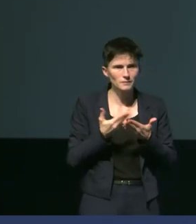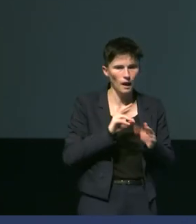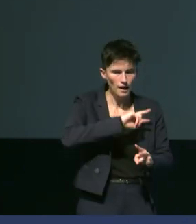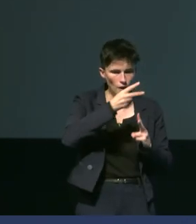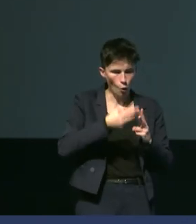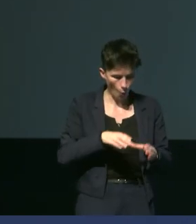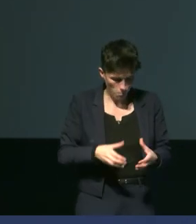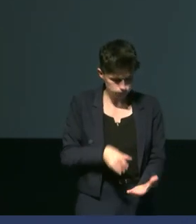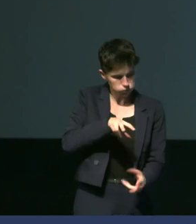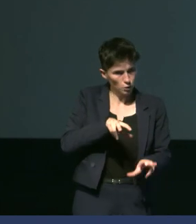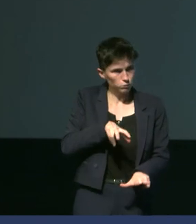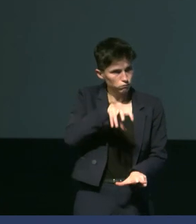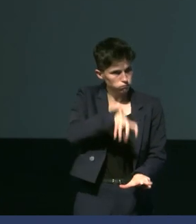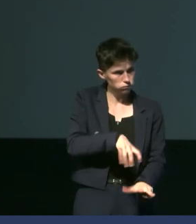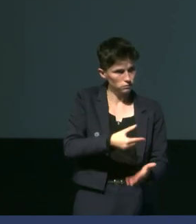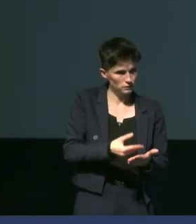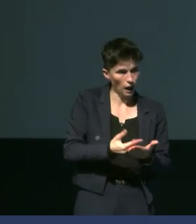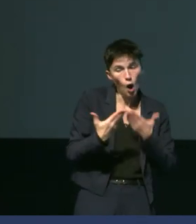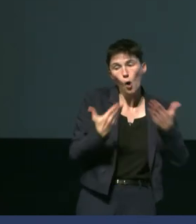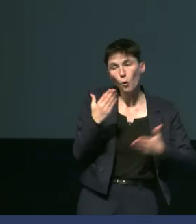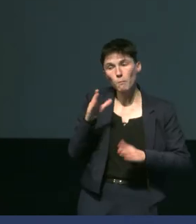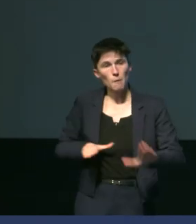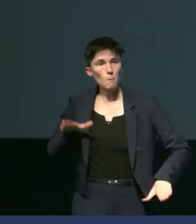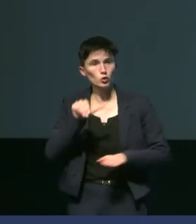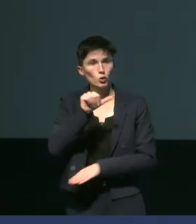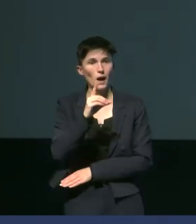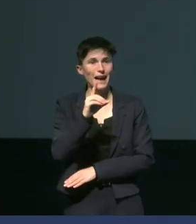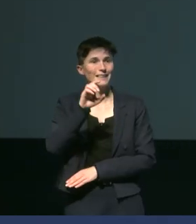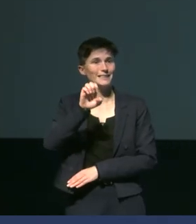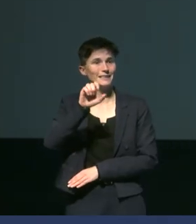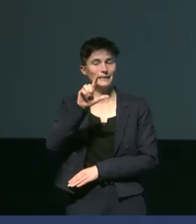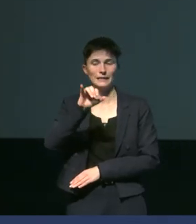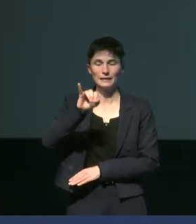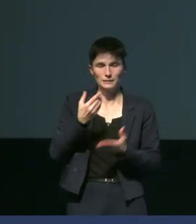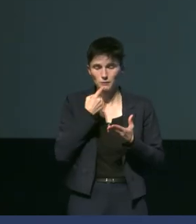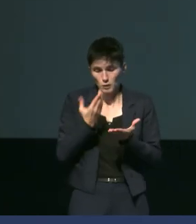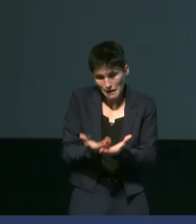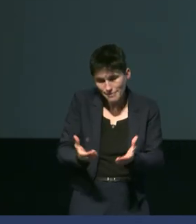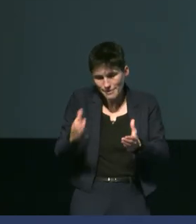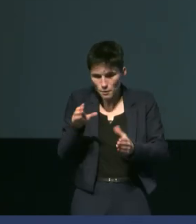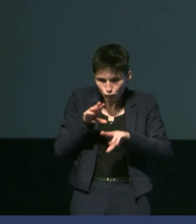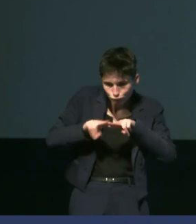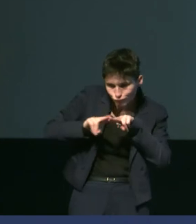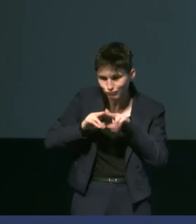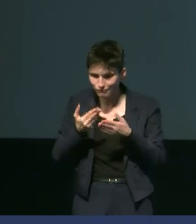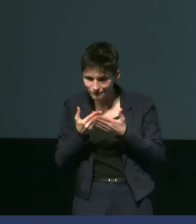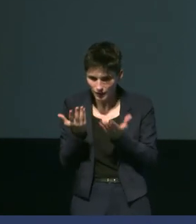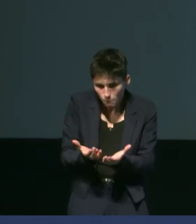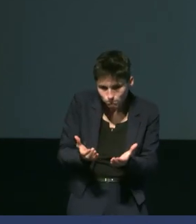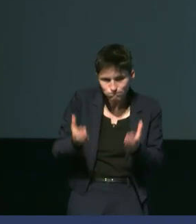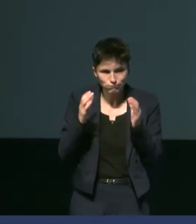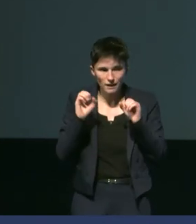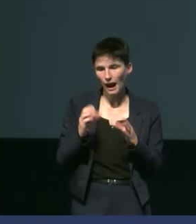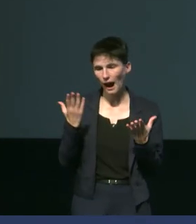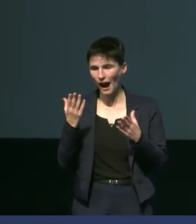aux manchots à des lits, on va avoir la construction d'un lit, donc vraiment un territoire qui va être un petit peu mieux délimité par finalement ce tas de cailloux